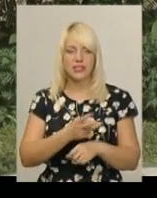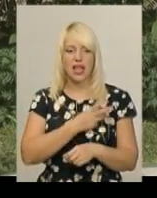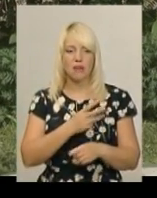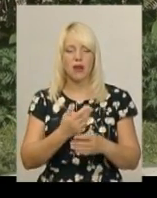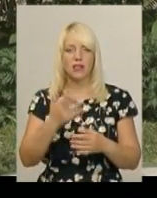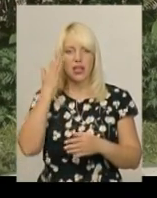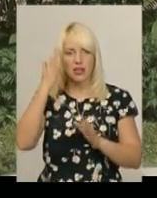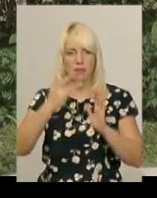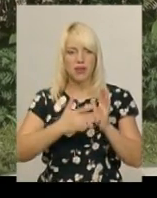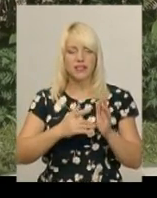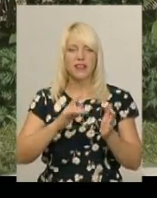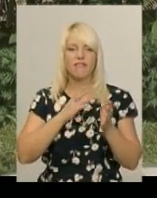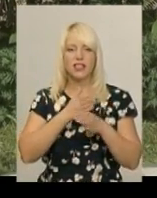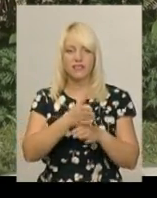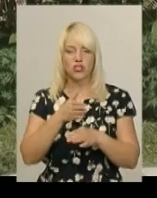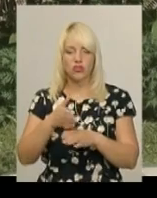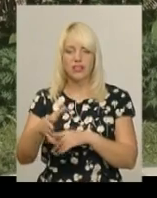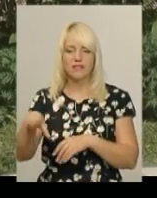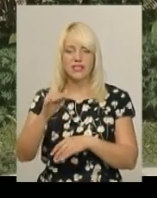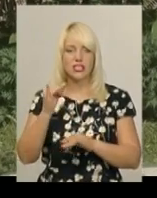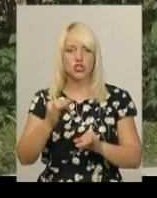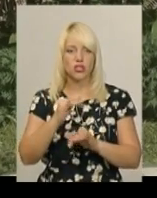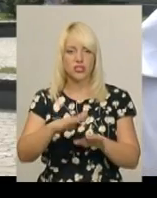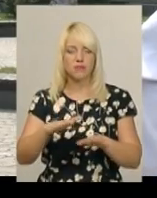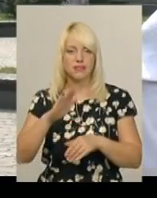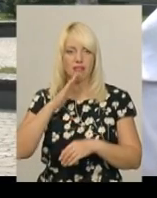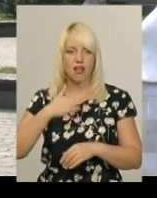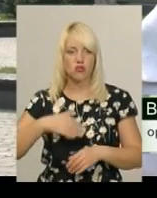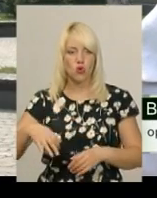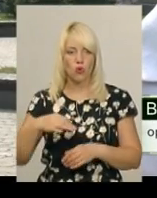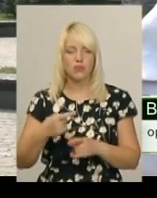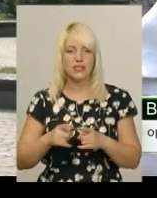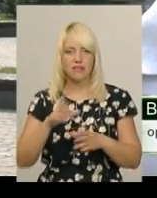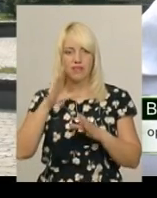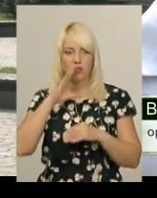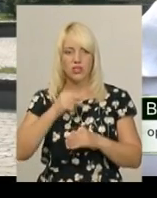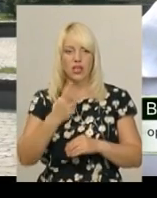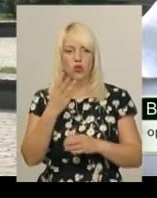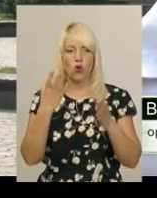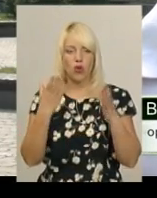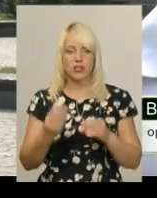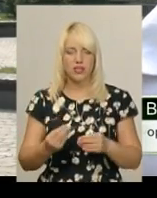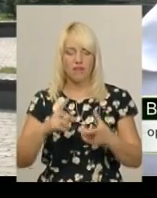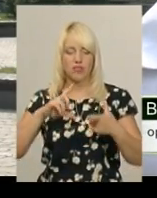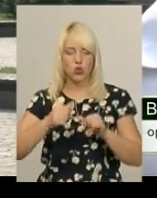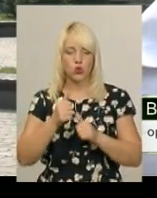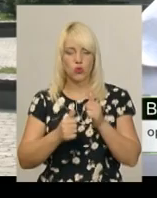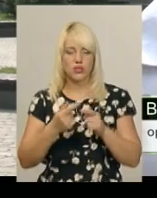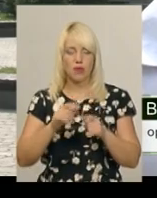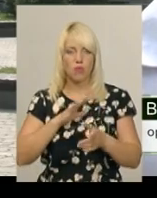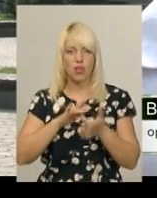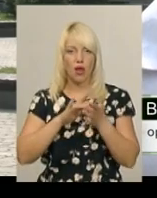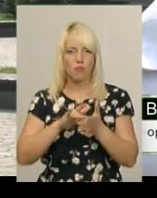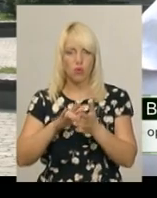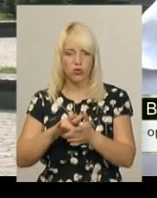відвідати всі історичні місця нашої області, і це їм вдалося. Наш трьохднєвний тур… Наш тур – це була подорож історичними